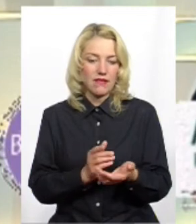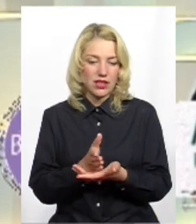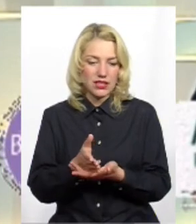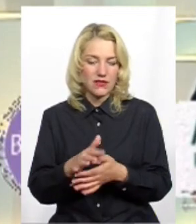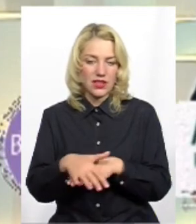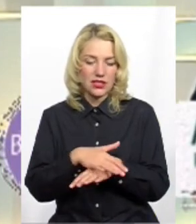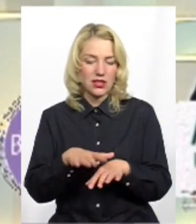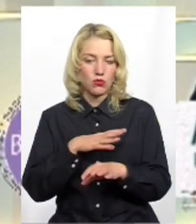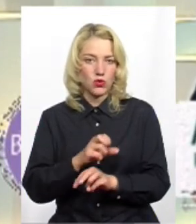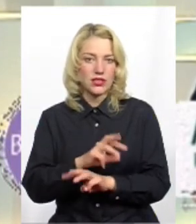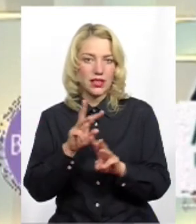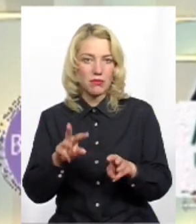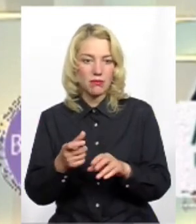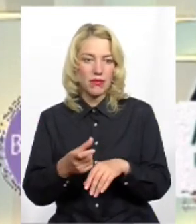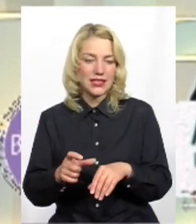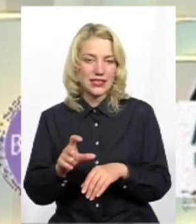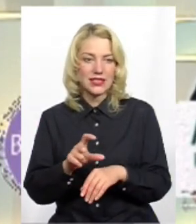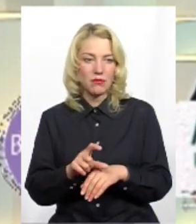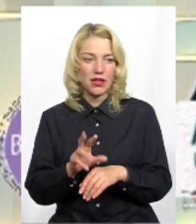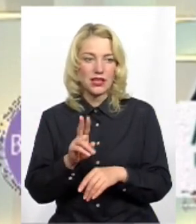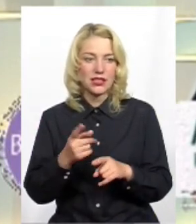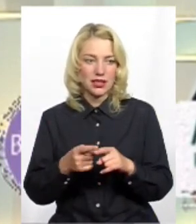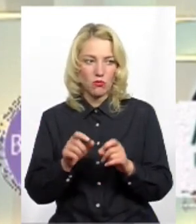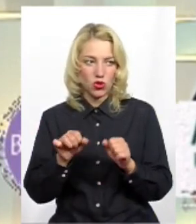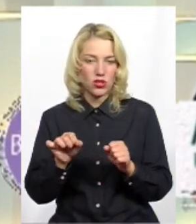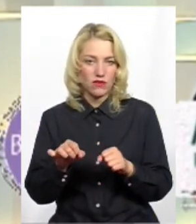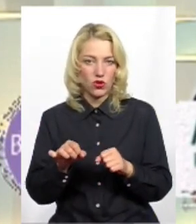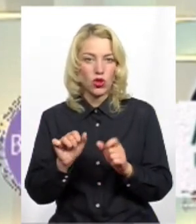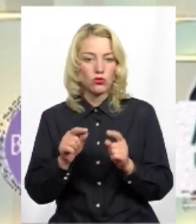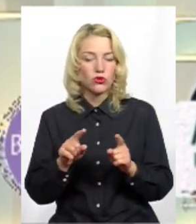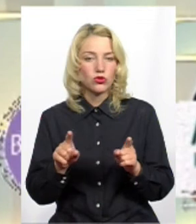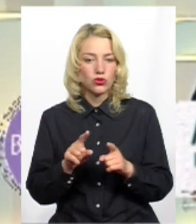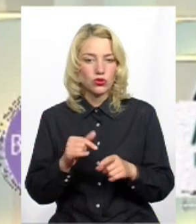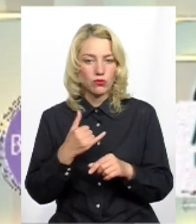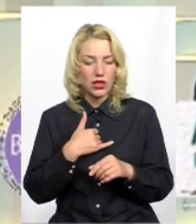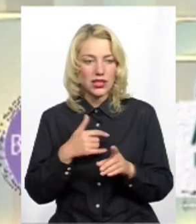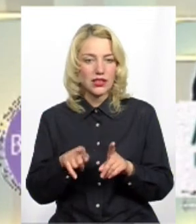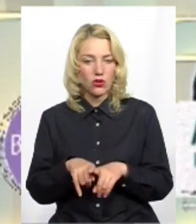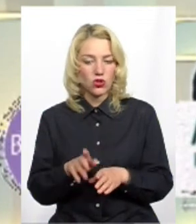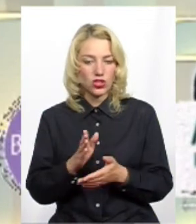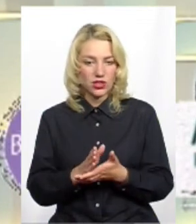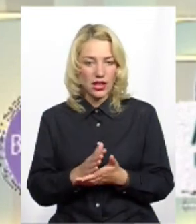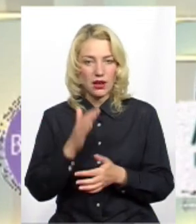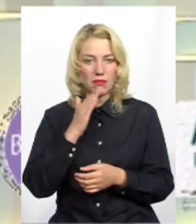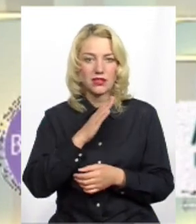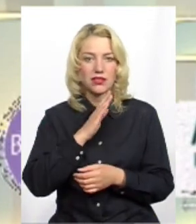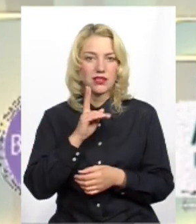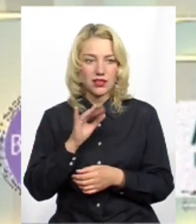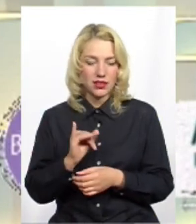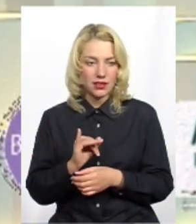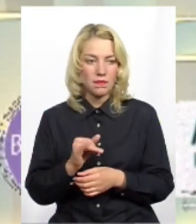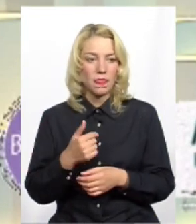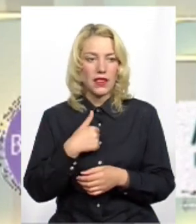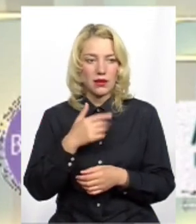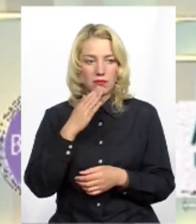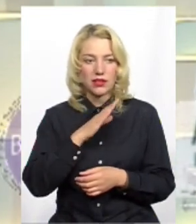населення були забезпечені максимально, як це буде тільки можливо. Тому що в мене також тут є батьки, я називаю